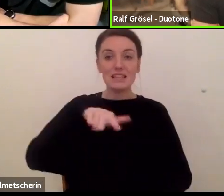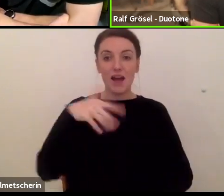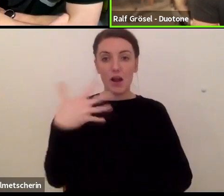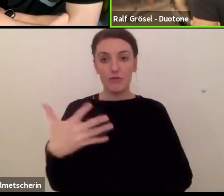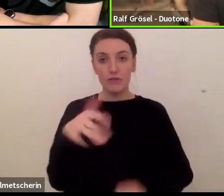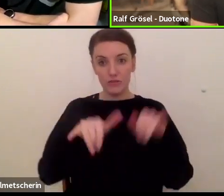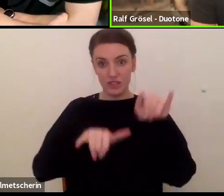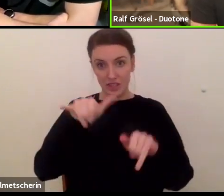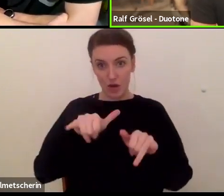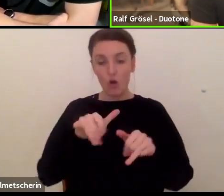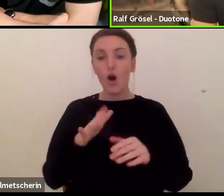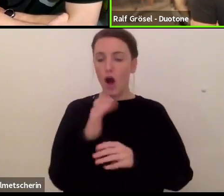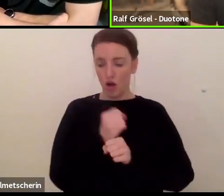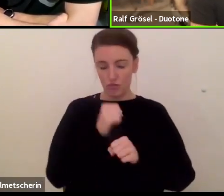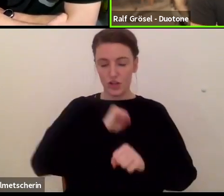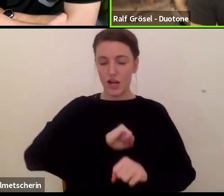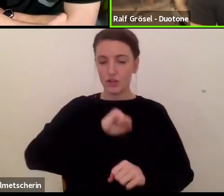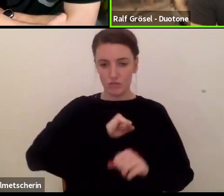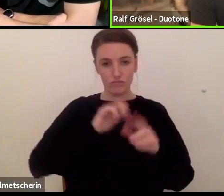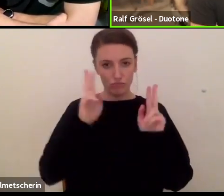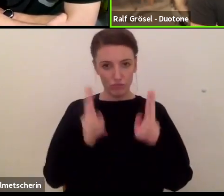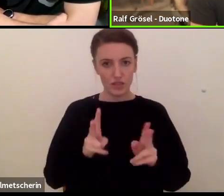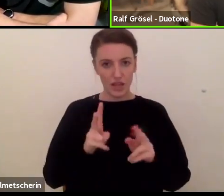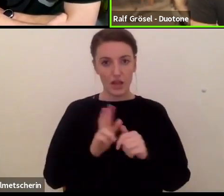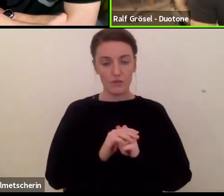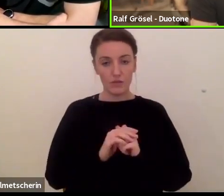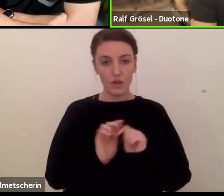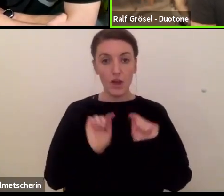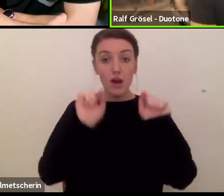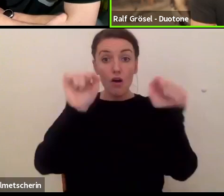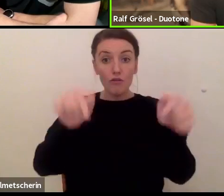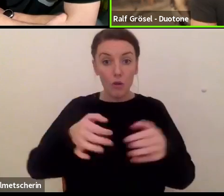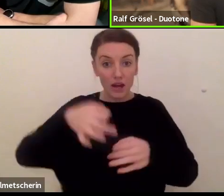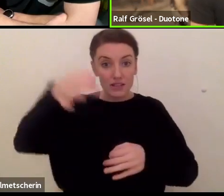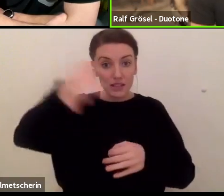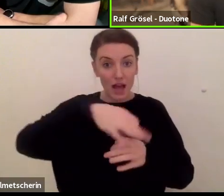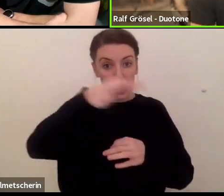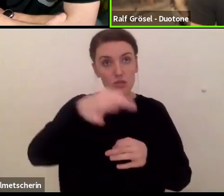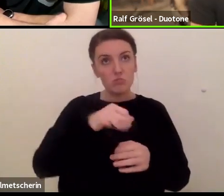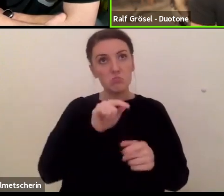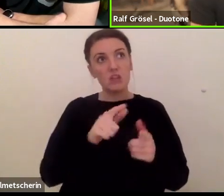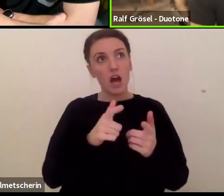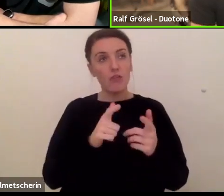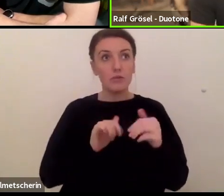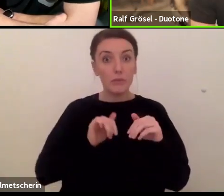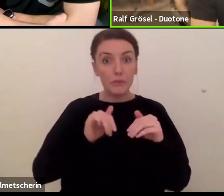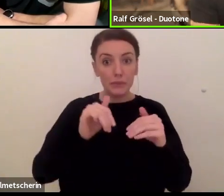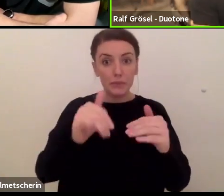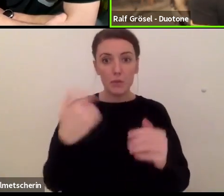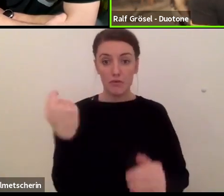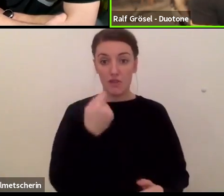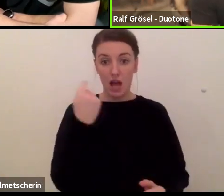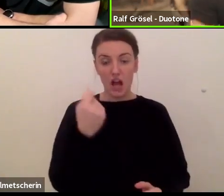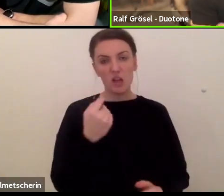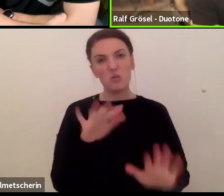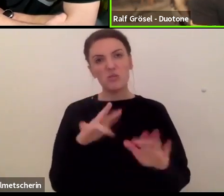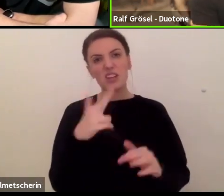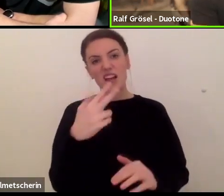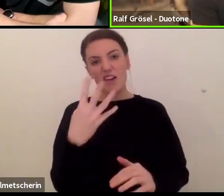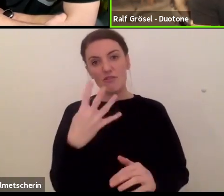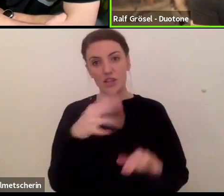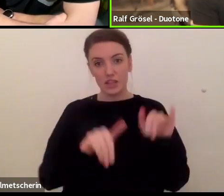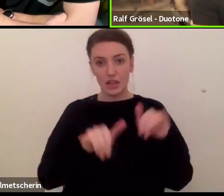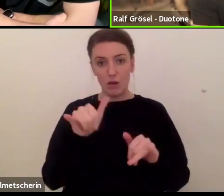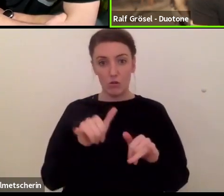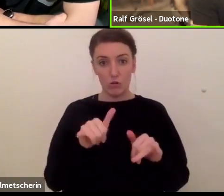Force, also die Kraft, die ich auf einer Seite von der Steuerleine habe, die sind aber irgendwo drei, vier Kilo, wenn ich fahre. Das heißt, also ihr seht schon, wenn es bei drei